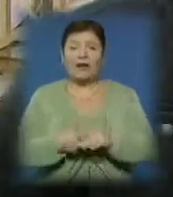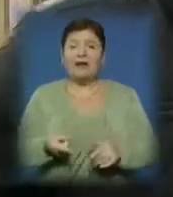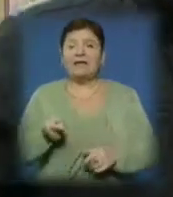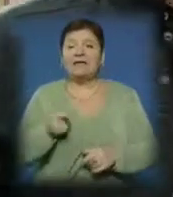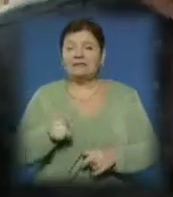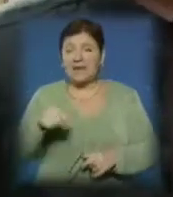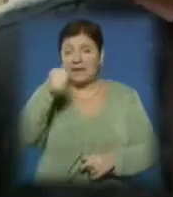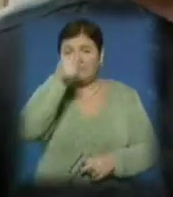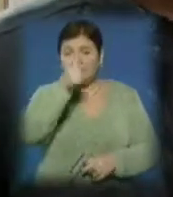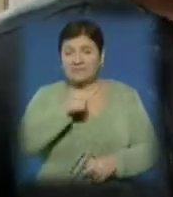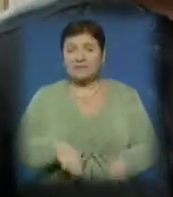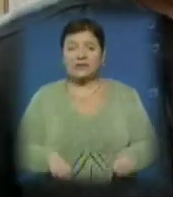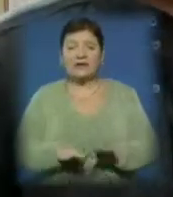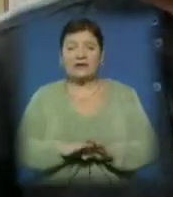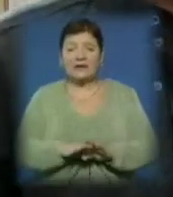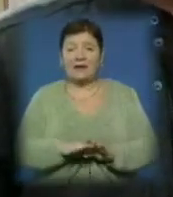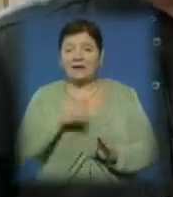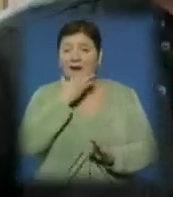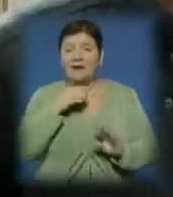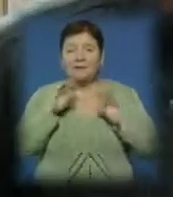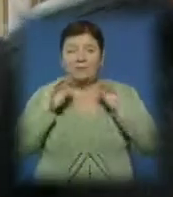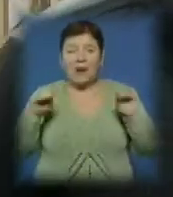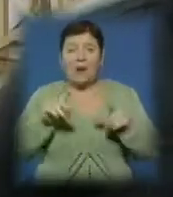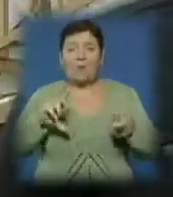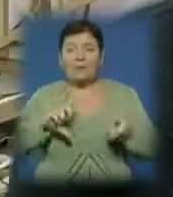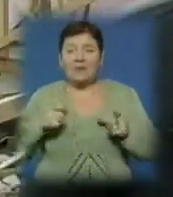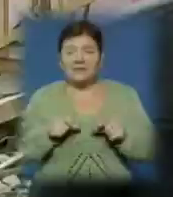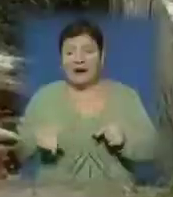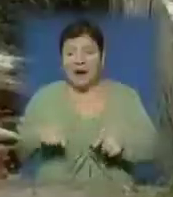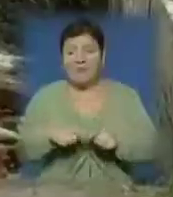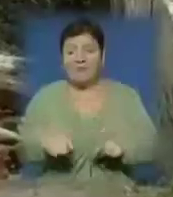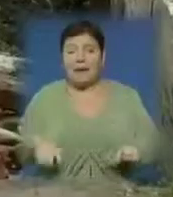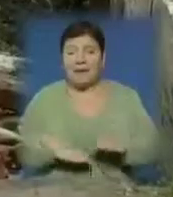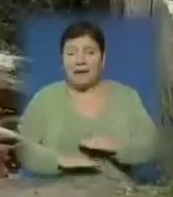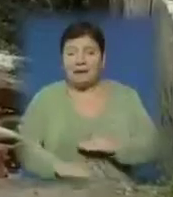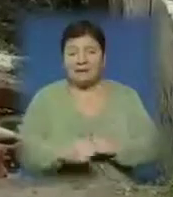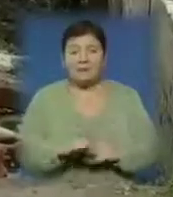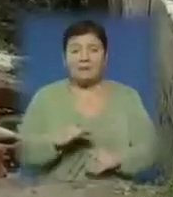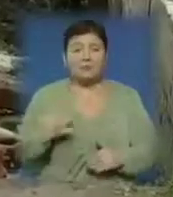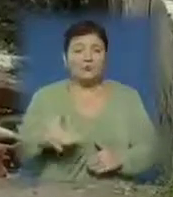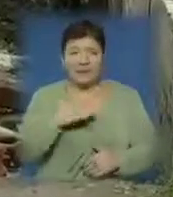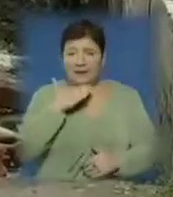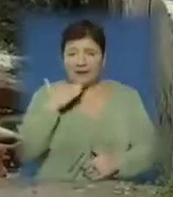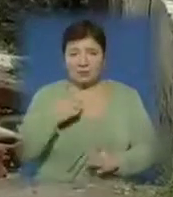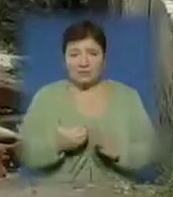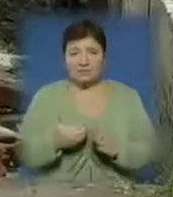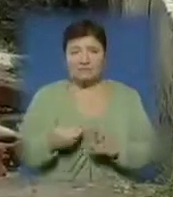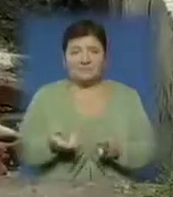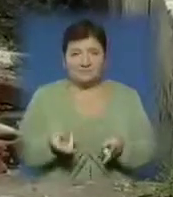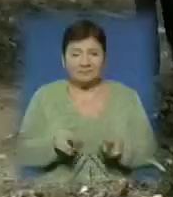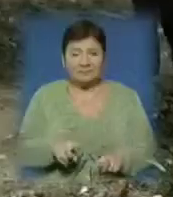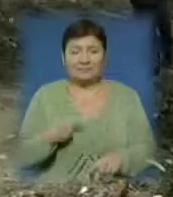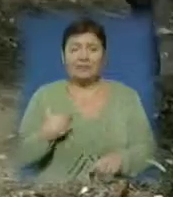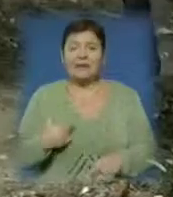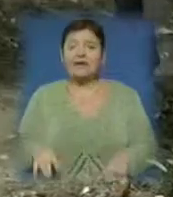місяць ми вже приступаємо до таких оздоблюваних робіт. Плитка, паркети, поли. Що, я думаю, небагато ще. Подбали і про безпеку паводкового об